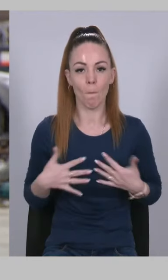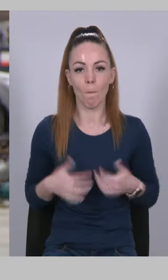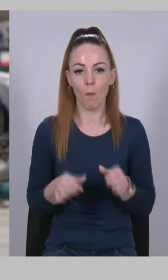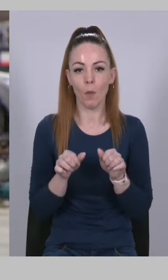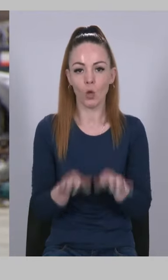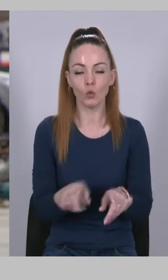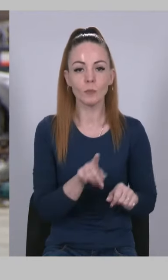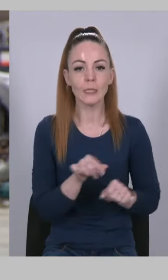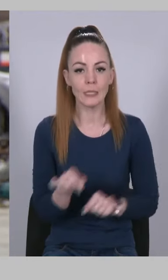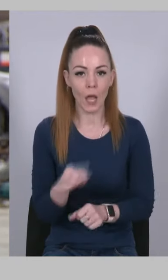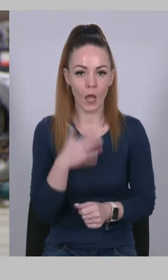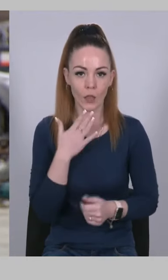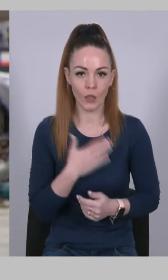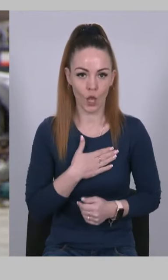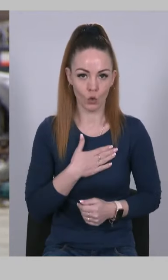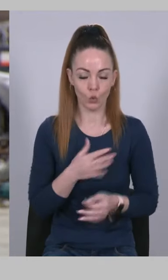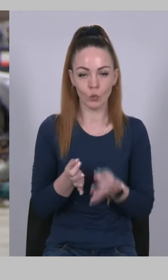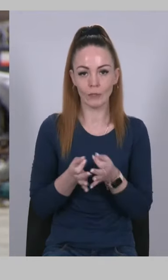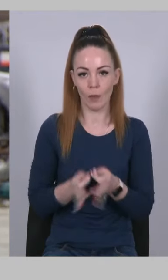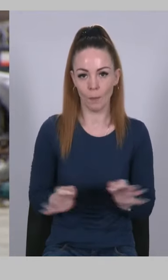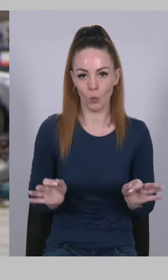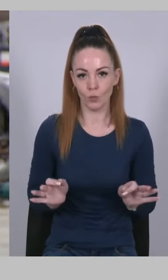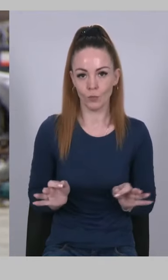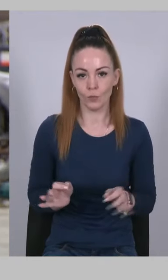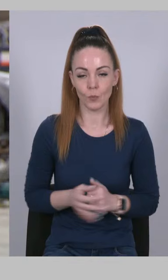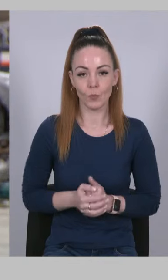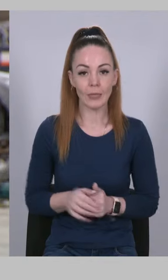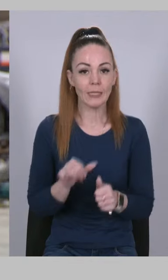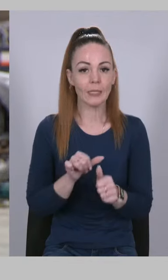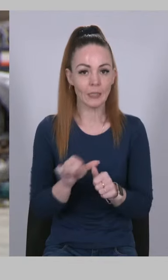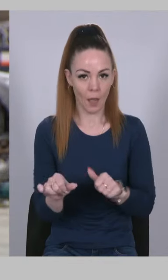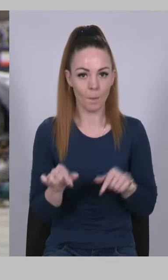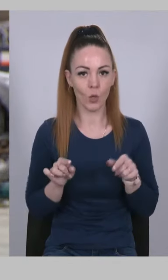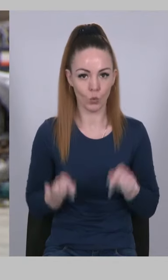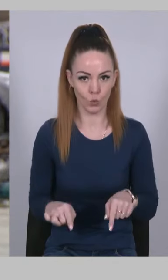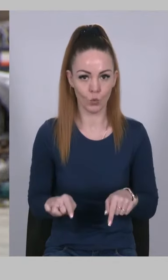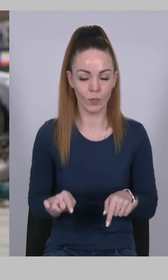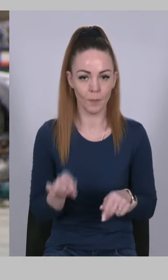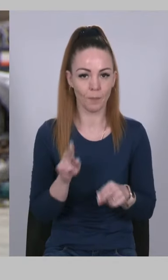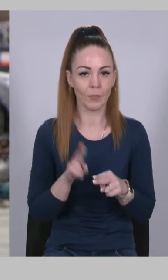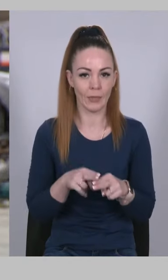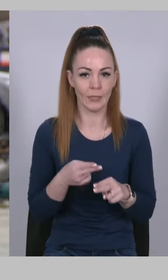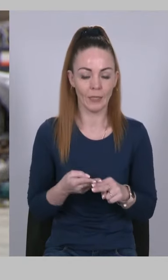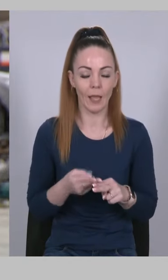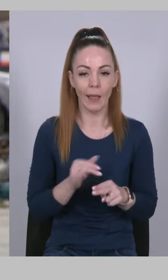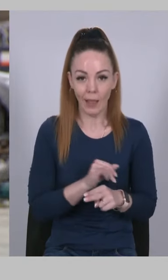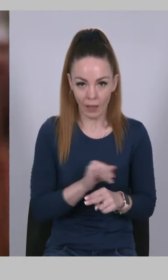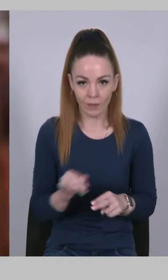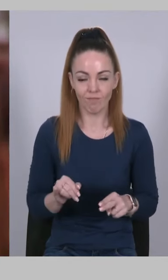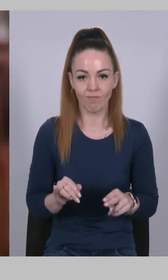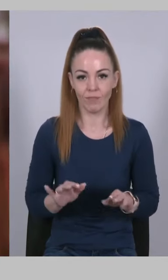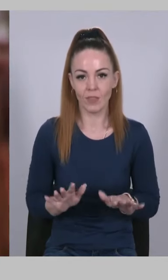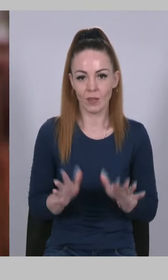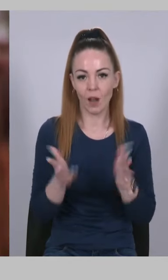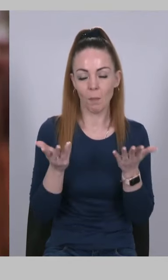нашу свободу». Саме тут це і трапилось.